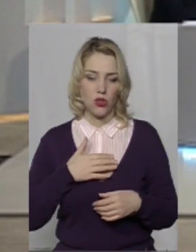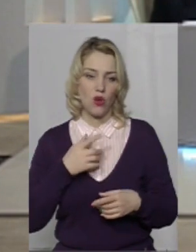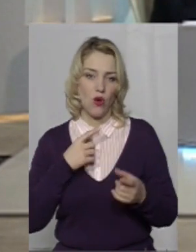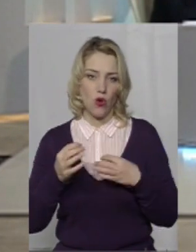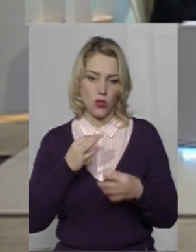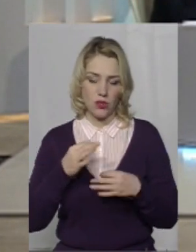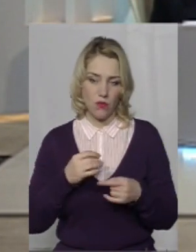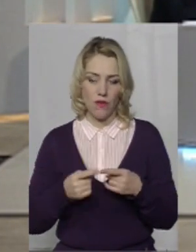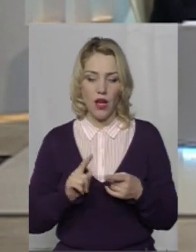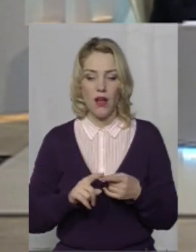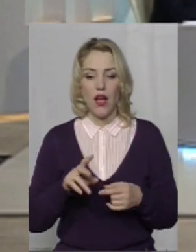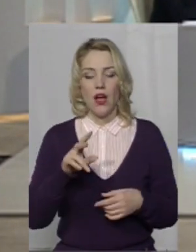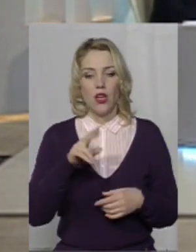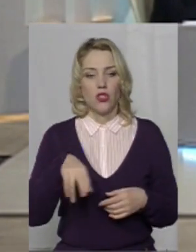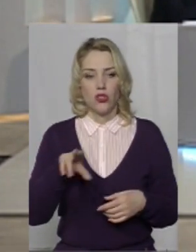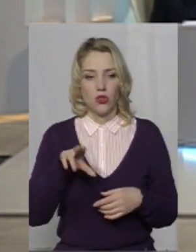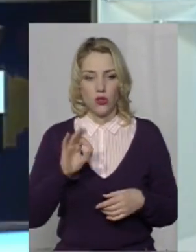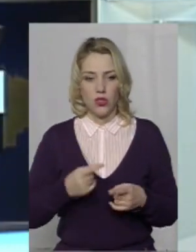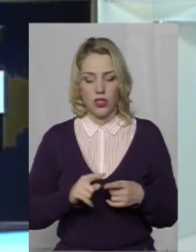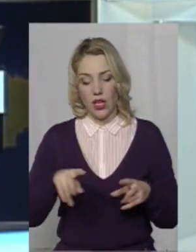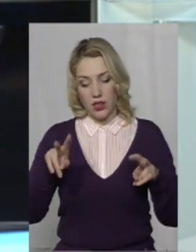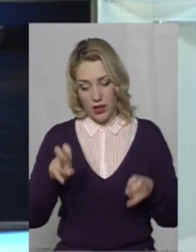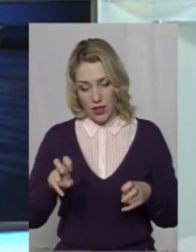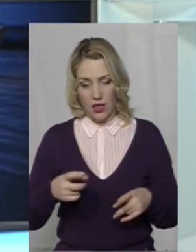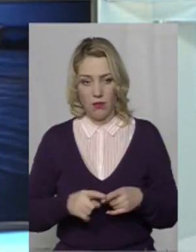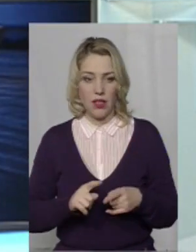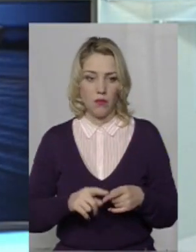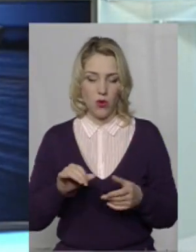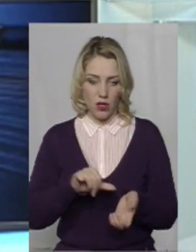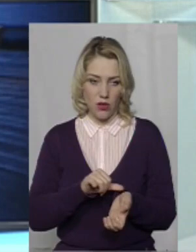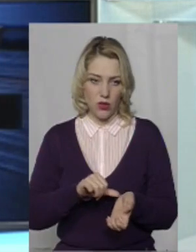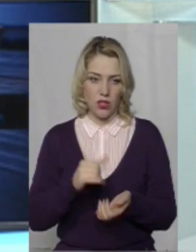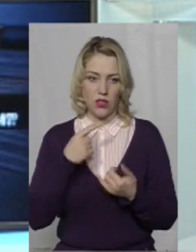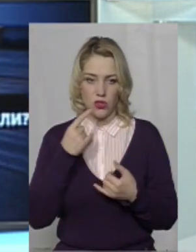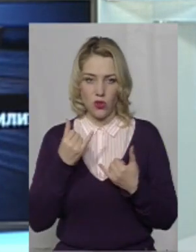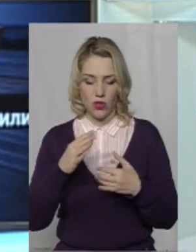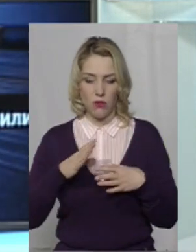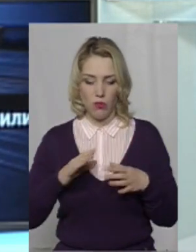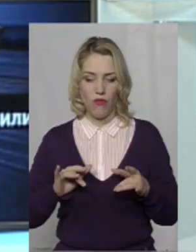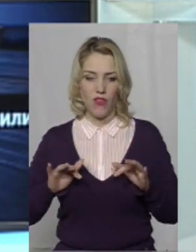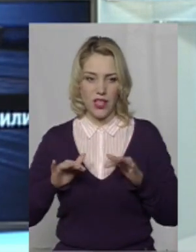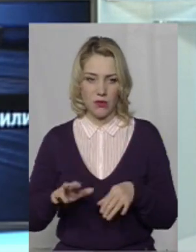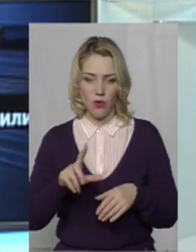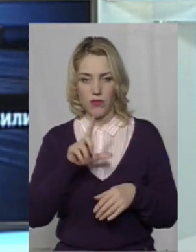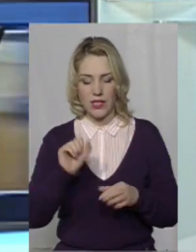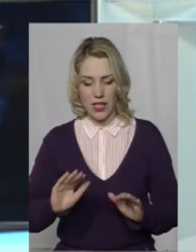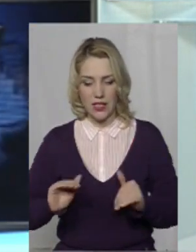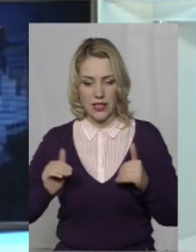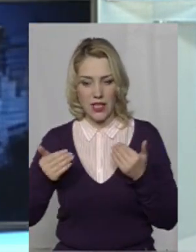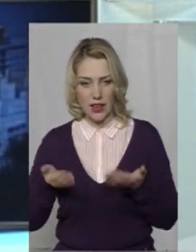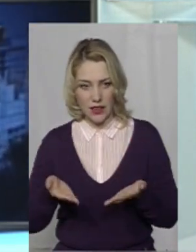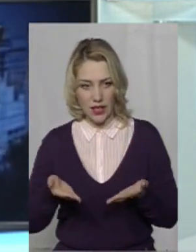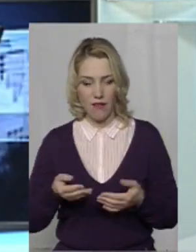оцієї теми про наркотики, я хотів би відзначити, сьогодні відбувся такий фешмоб за ініціативи